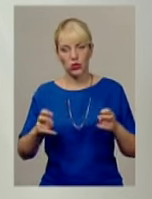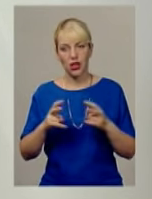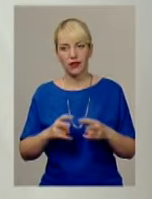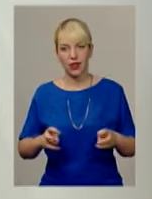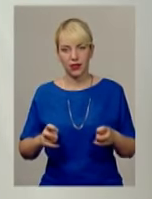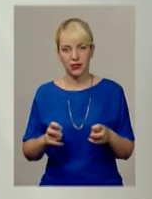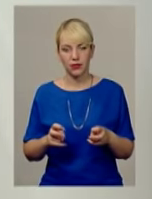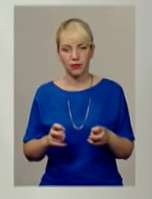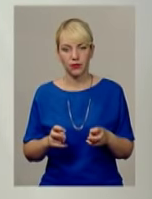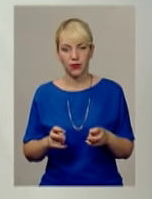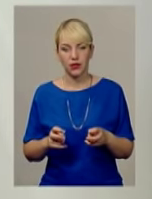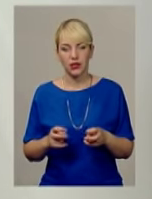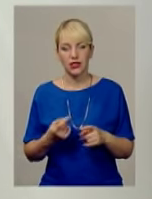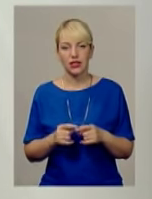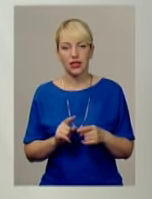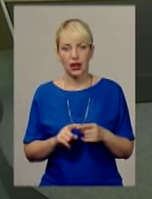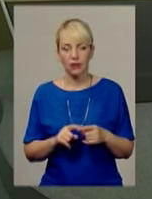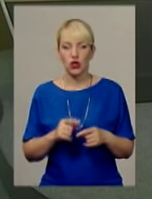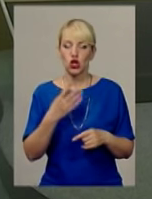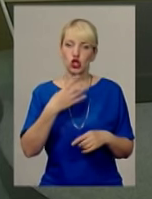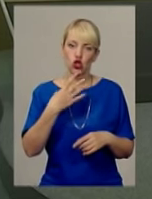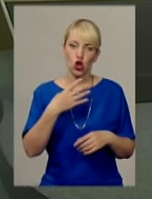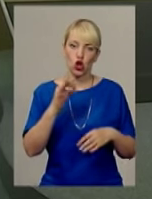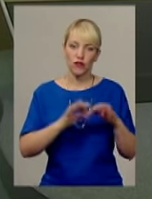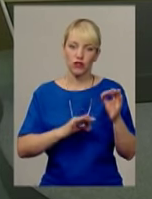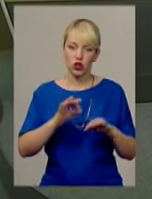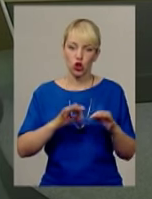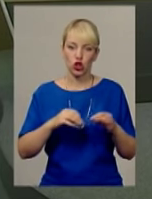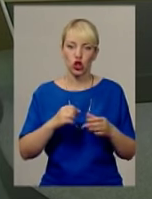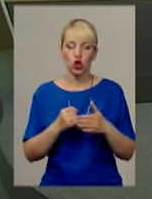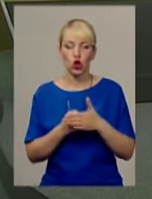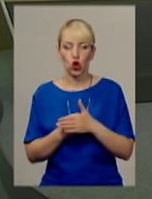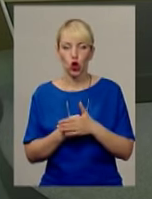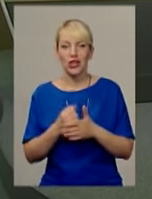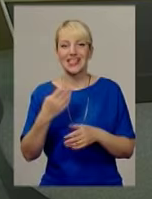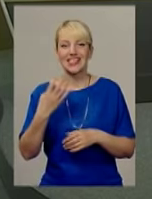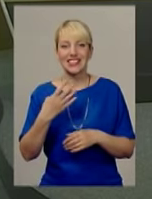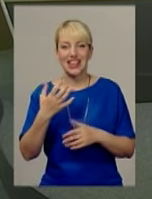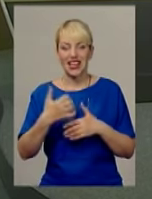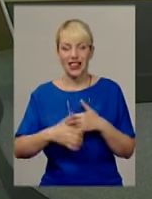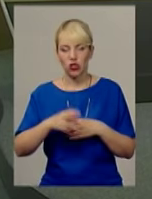методологія, це 40% до середньої заробітної плати